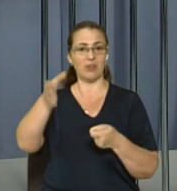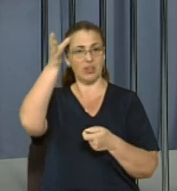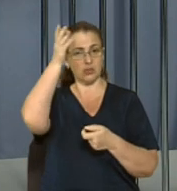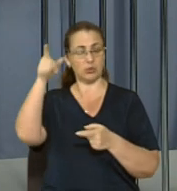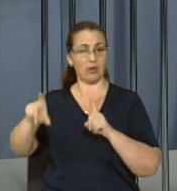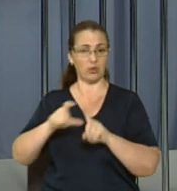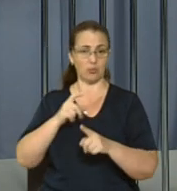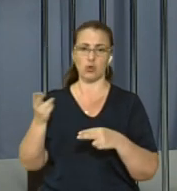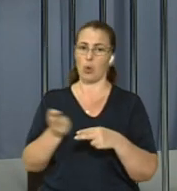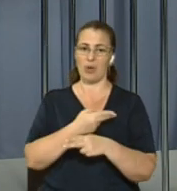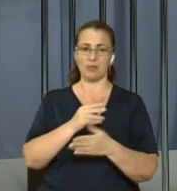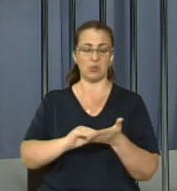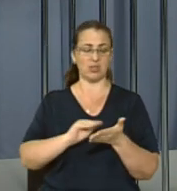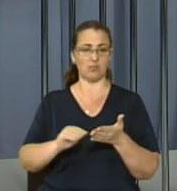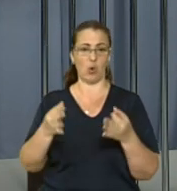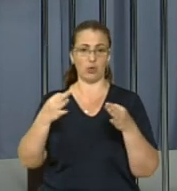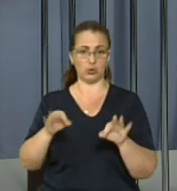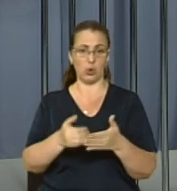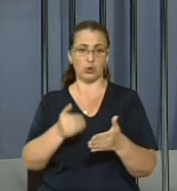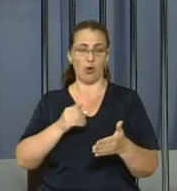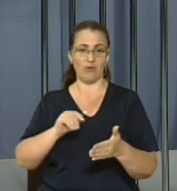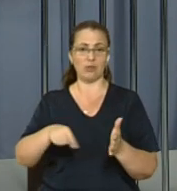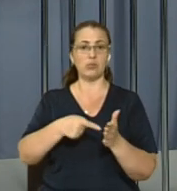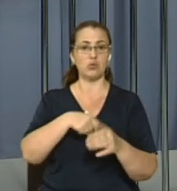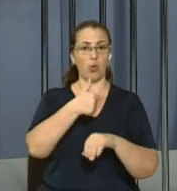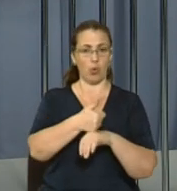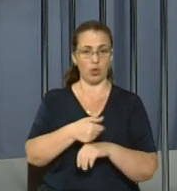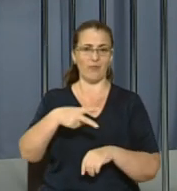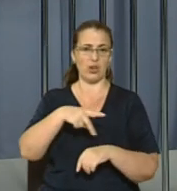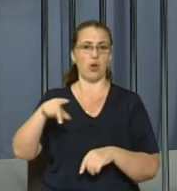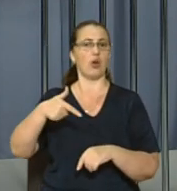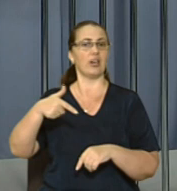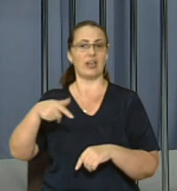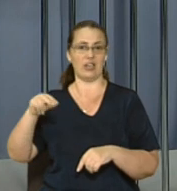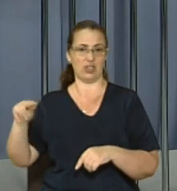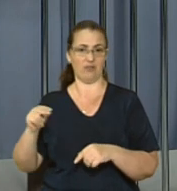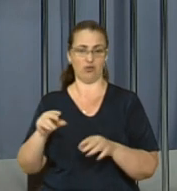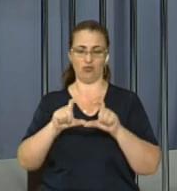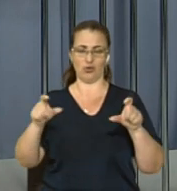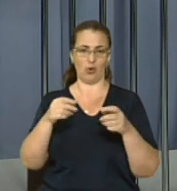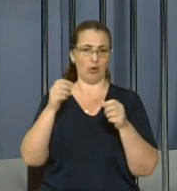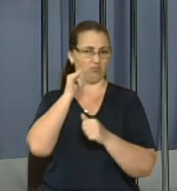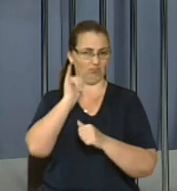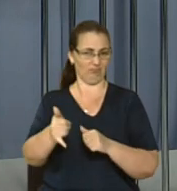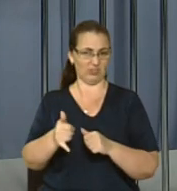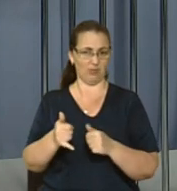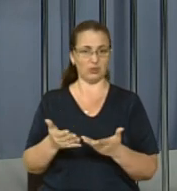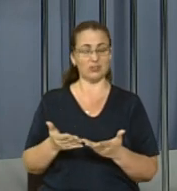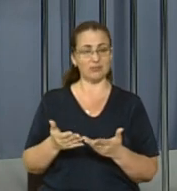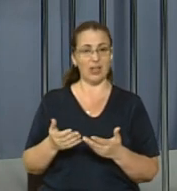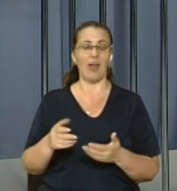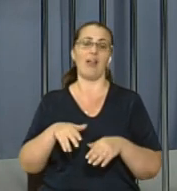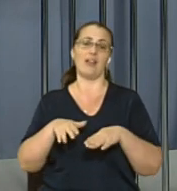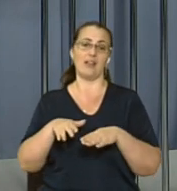відповіли, що без письмового дозволу від міського голови Лілію Гриневич до школи не пустять. За словами директорки міського управління освіти Зоряна